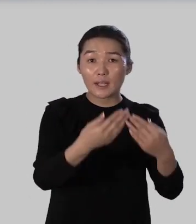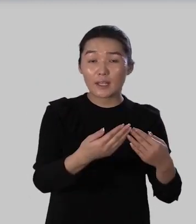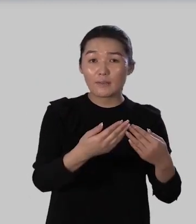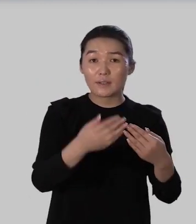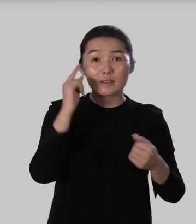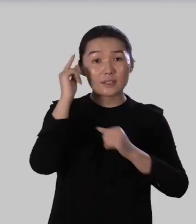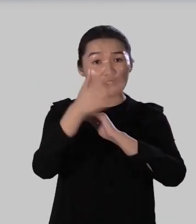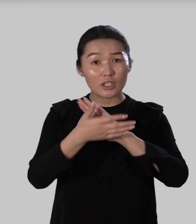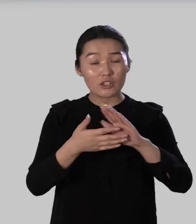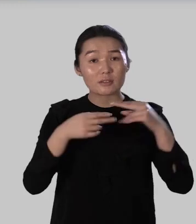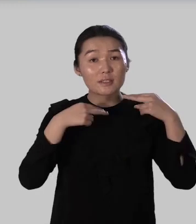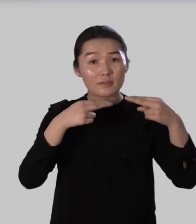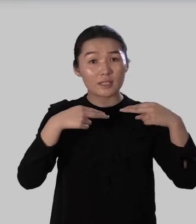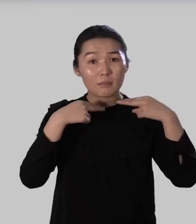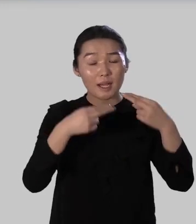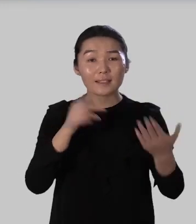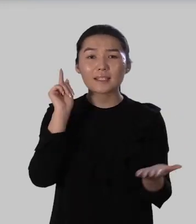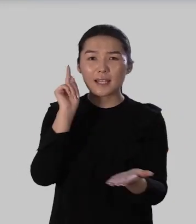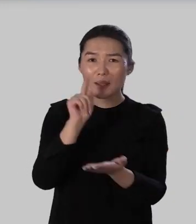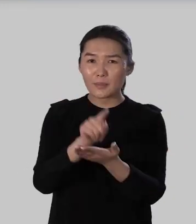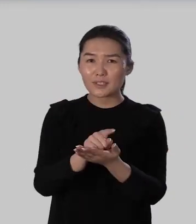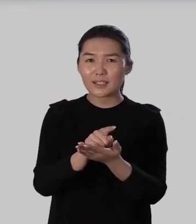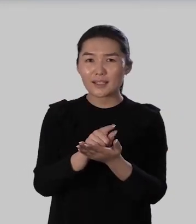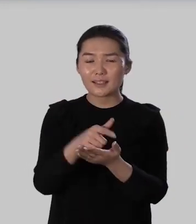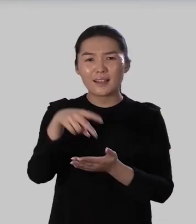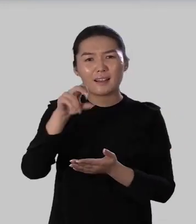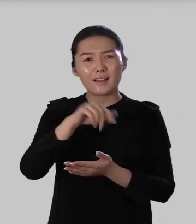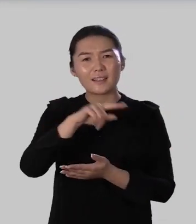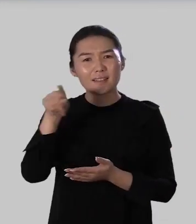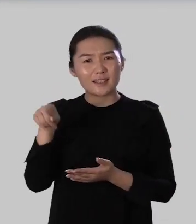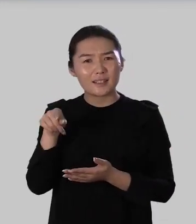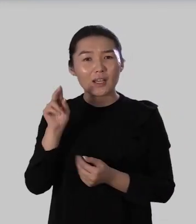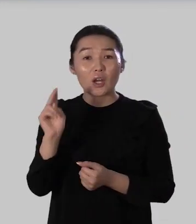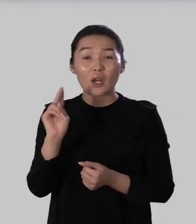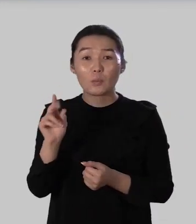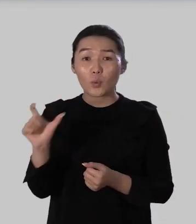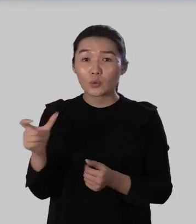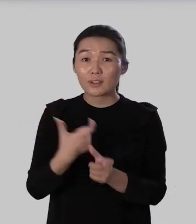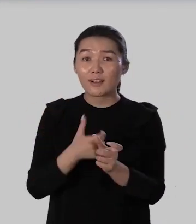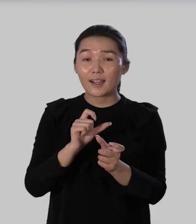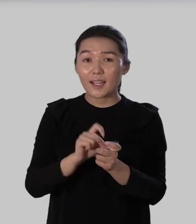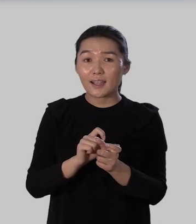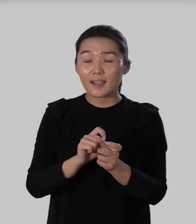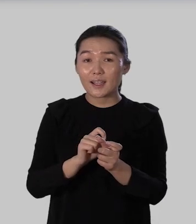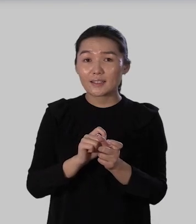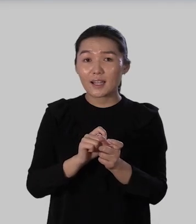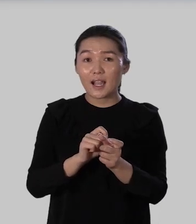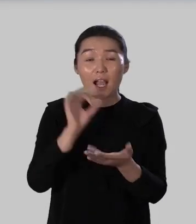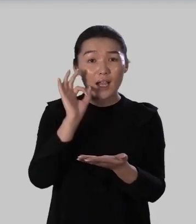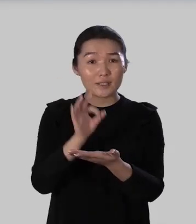сердечность внимание и обязательно где-то кому-то это отзовется